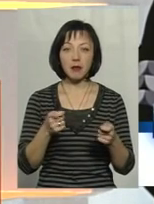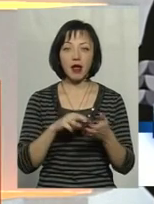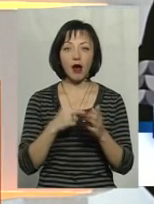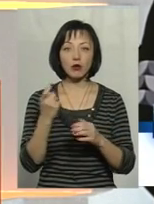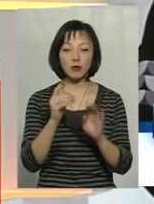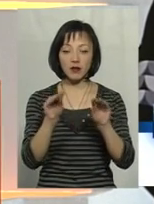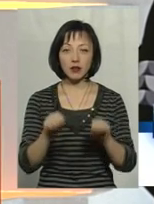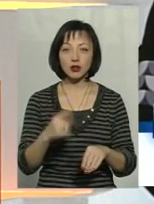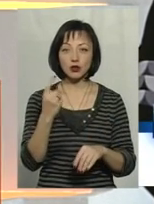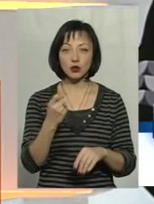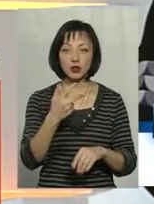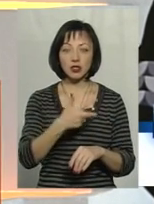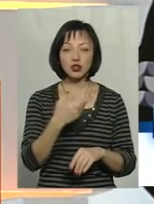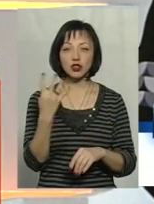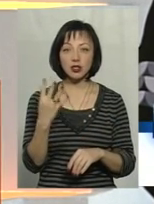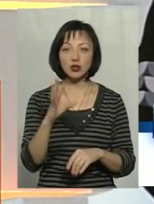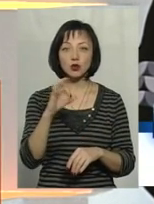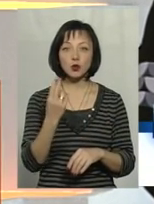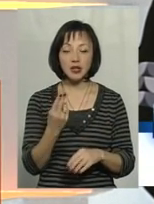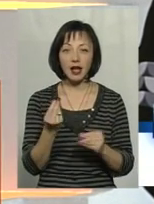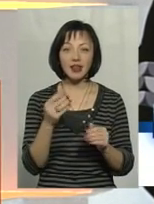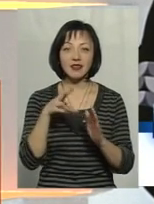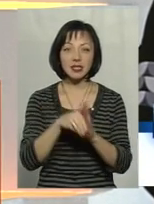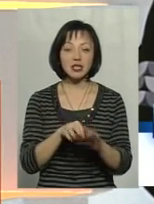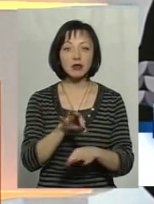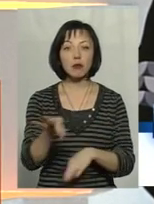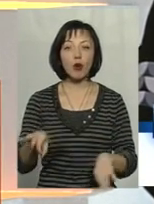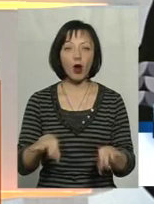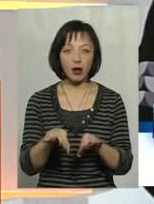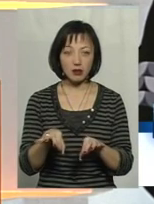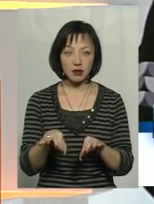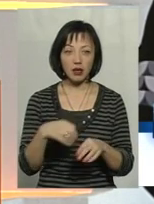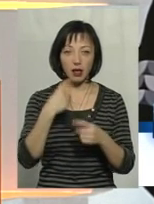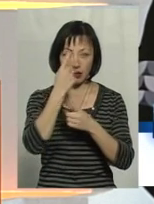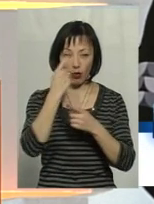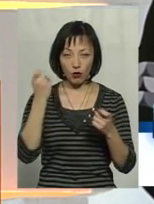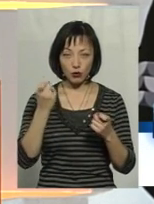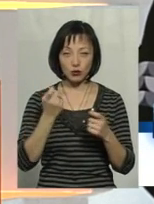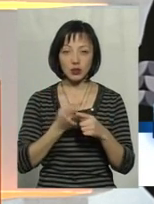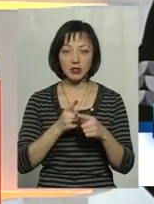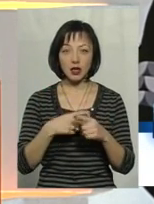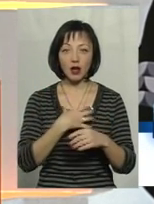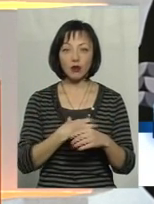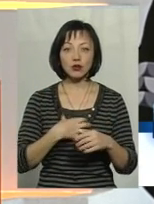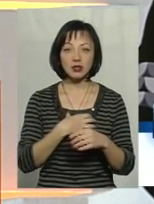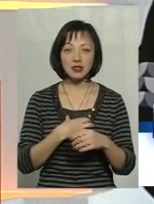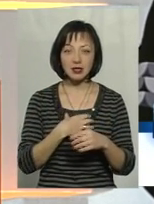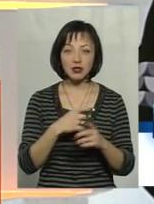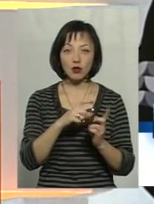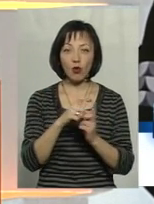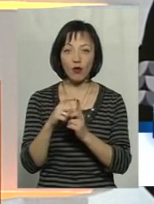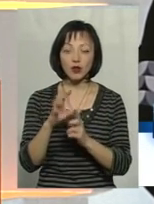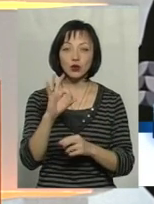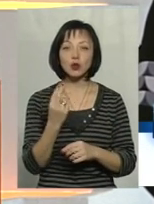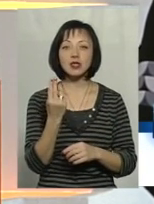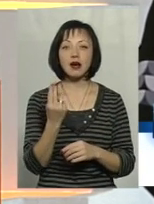викладено 134 соціальні інвестиційні проекти. Я наголошую, тут ключове слово не інвестиційні, а